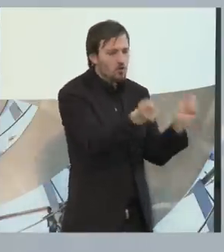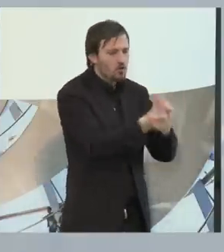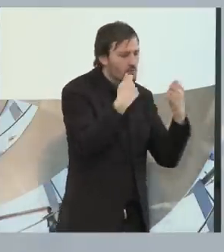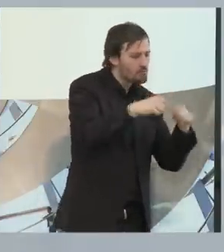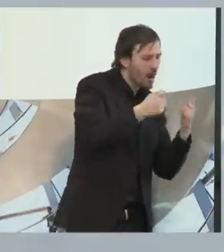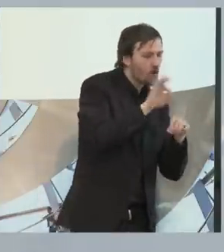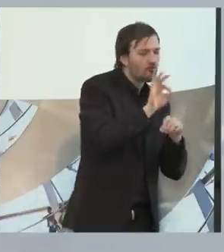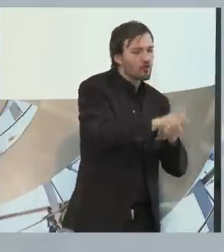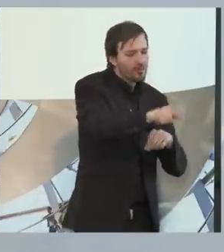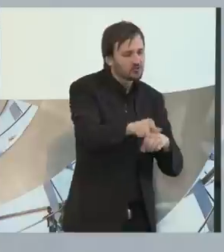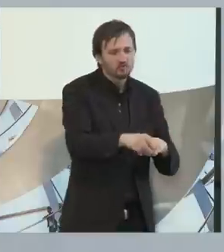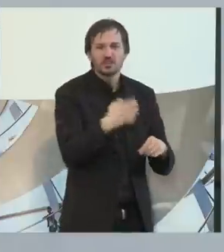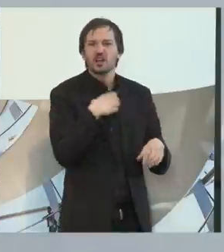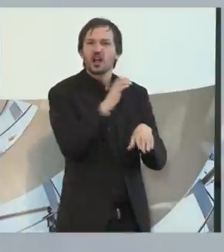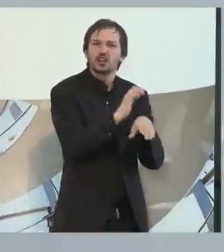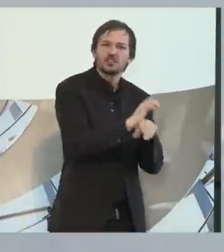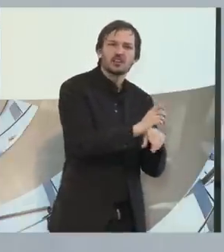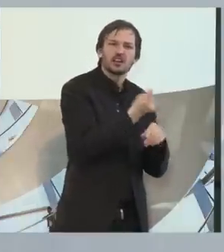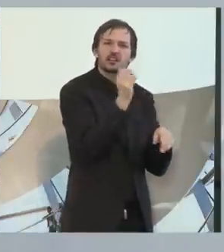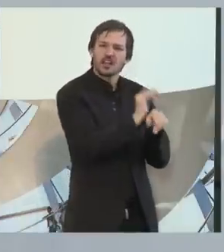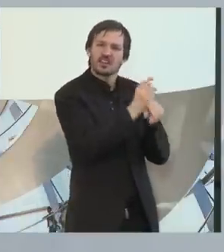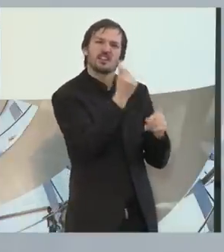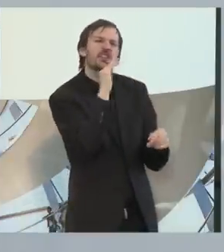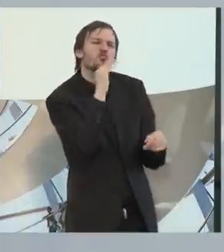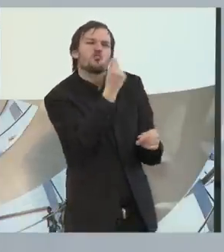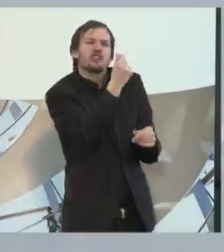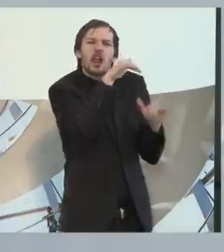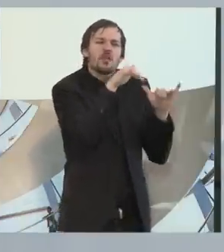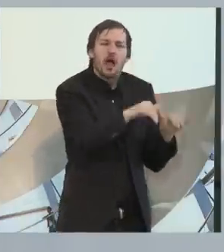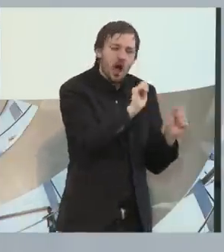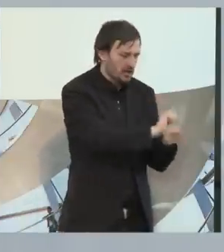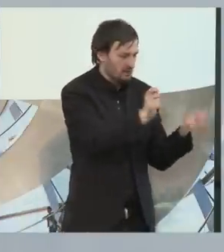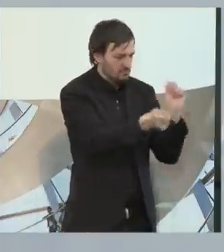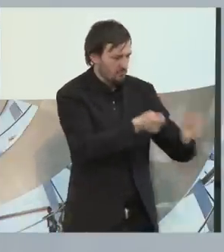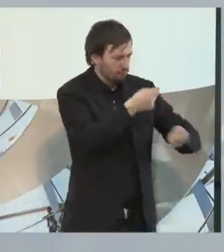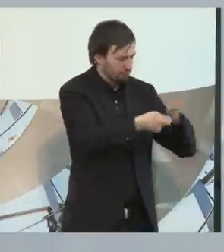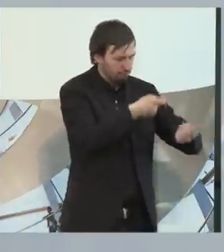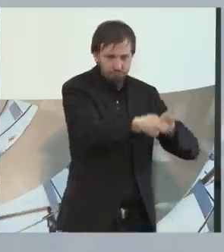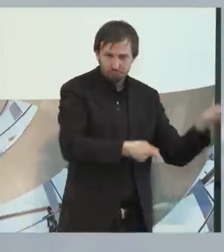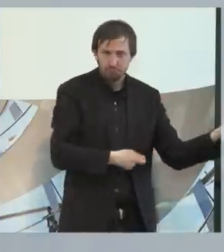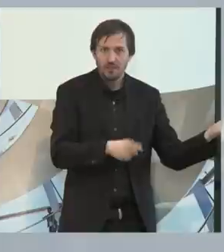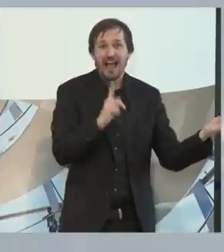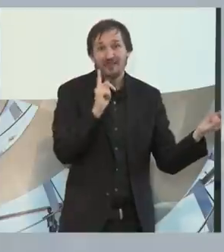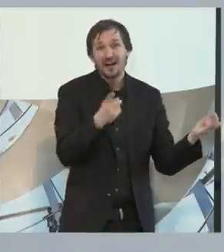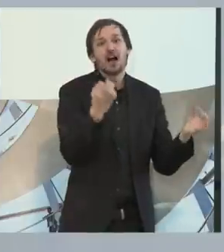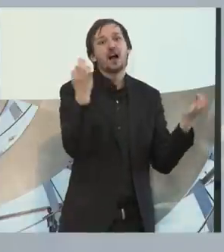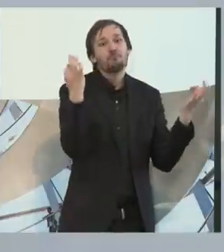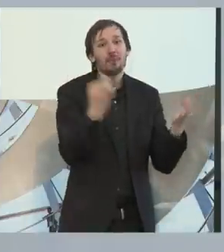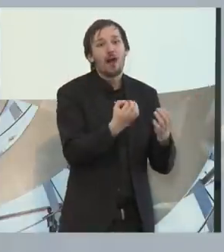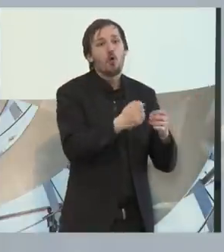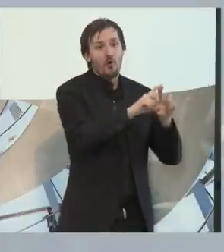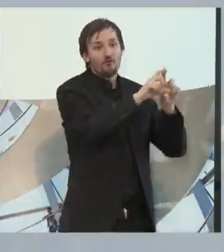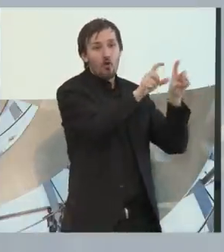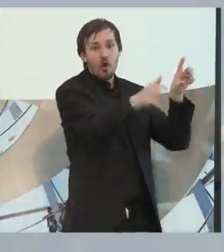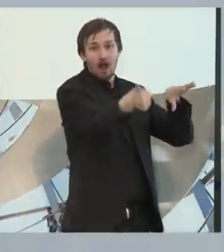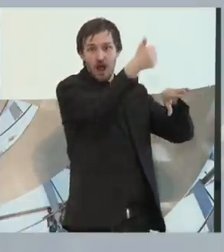genug, um das zu machen. Es wird nie scheitern. Sondern Sie brauchen einen Arbeitgeber, der bereit ist,